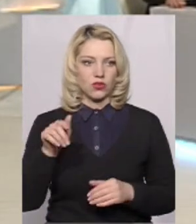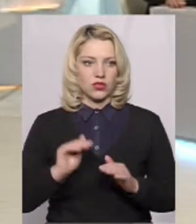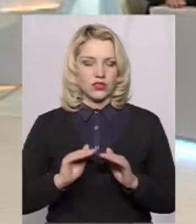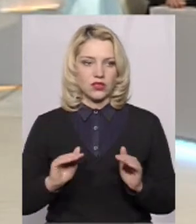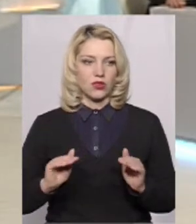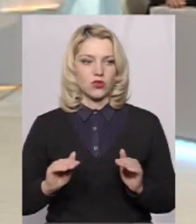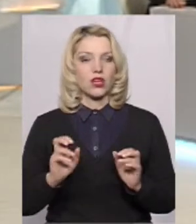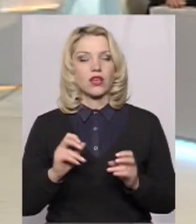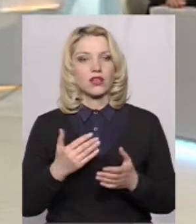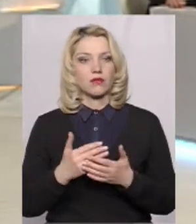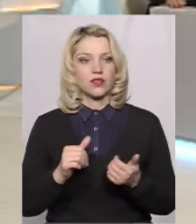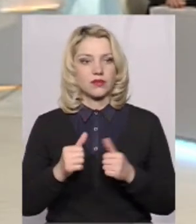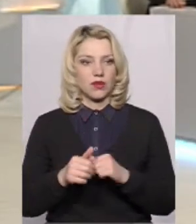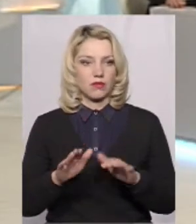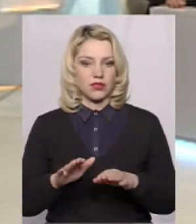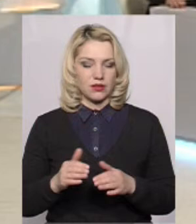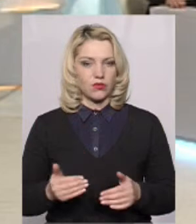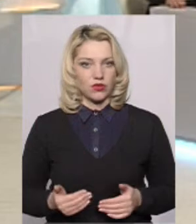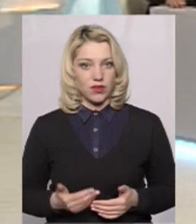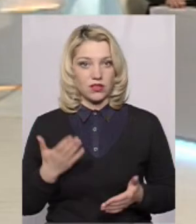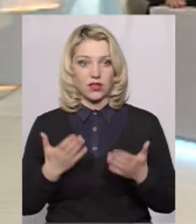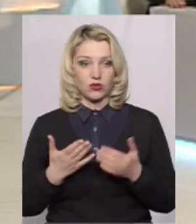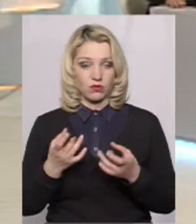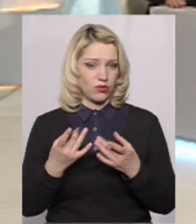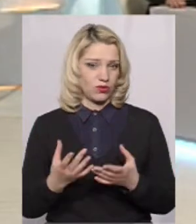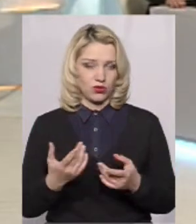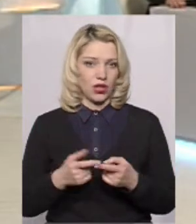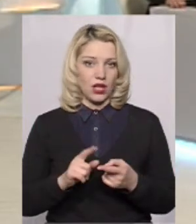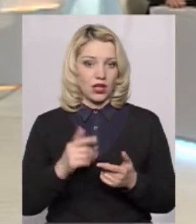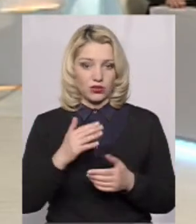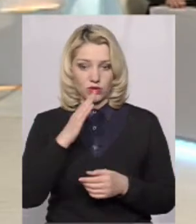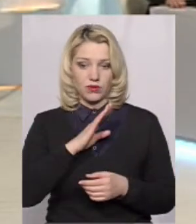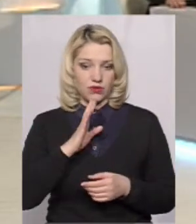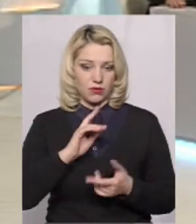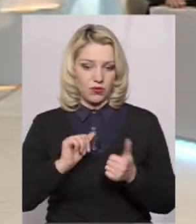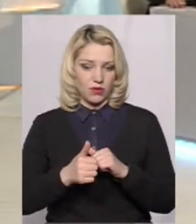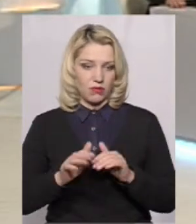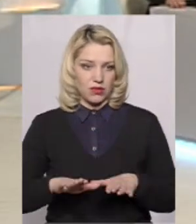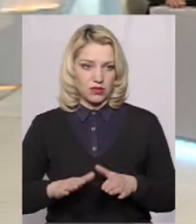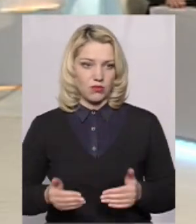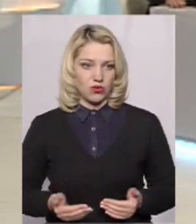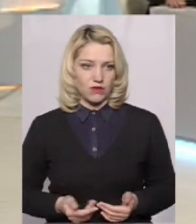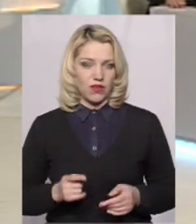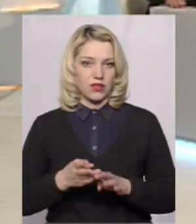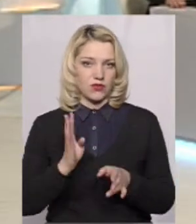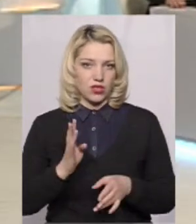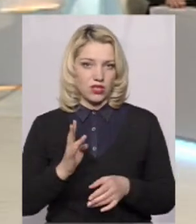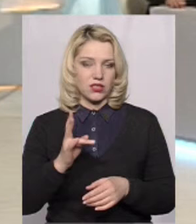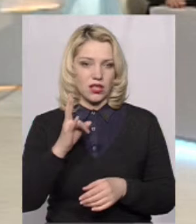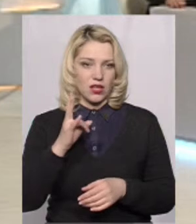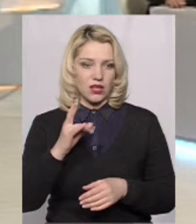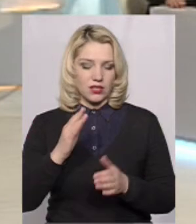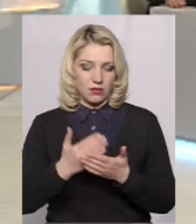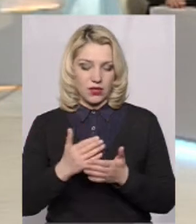буде в цьому випадку, коли змінюється Дуже просто. Якщо батьки змінили місце проживання, вони стоять на черзі, наприклад, в